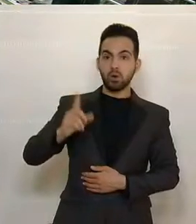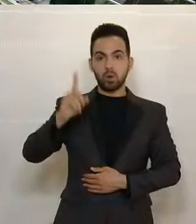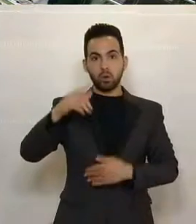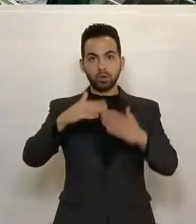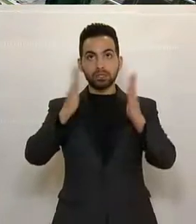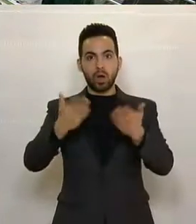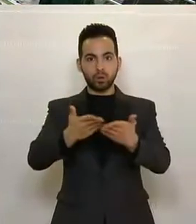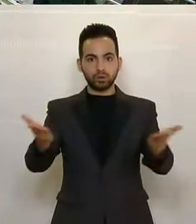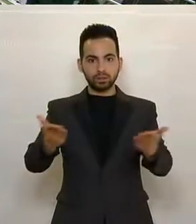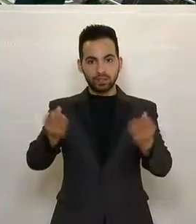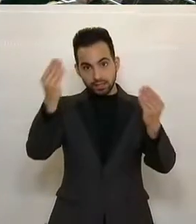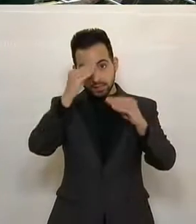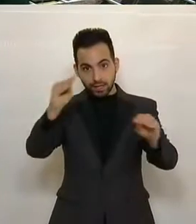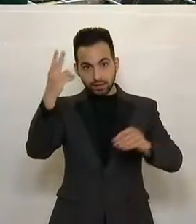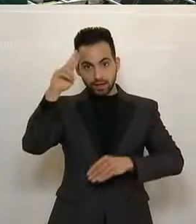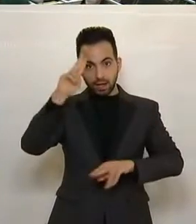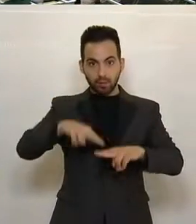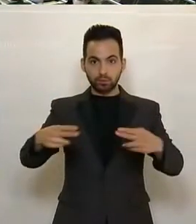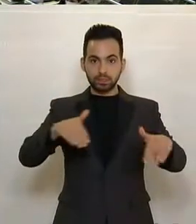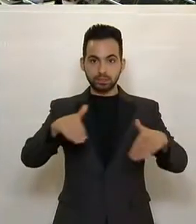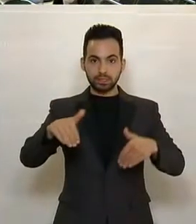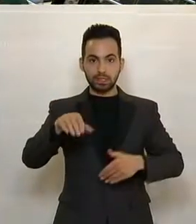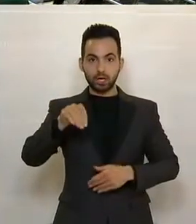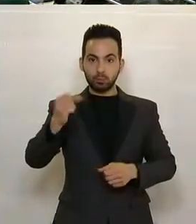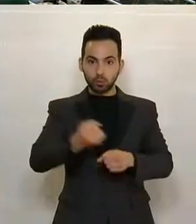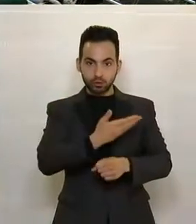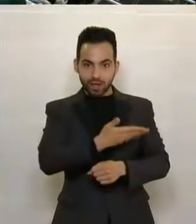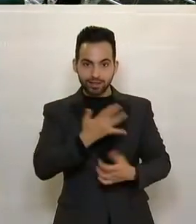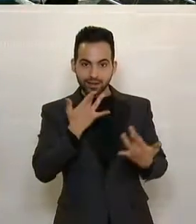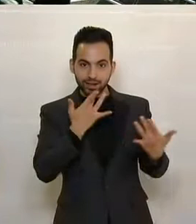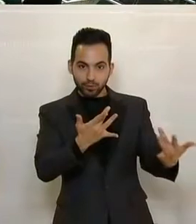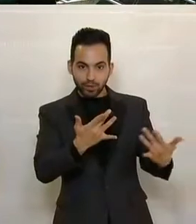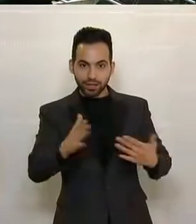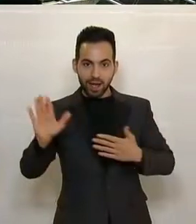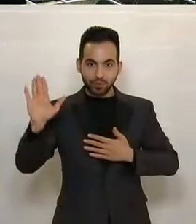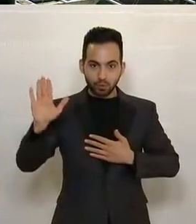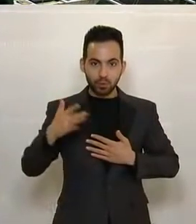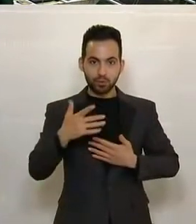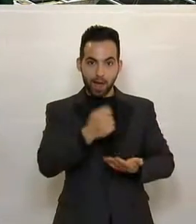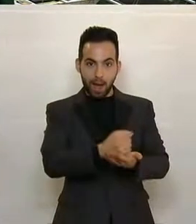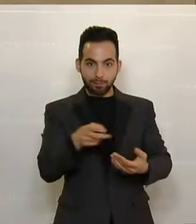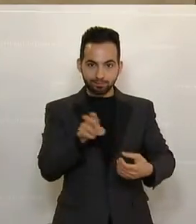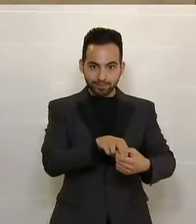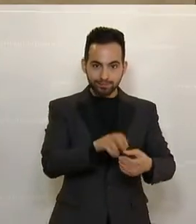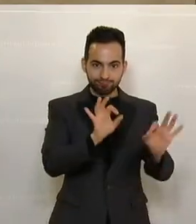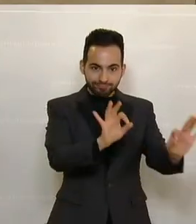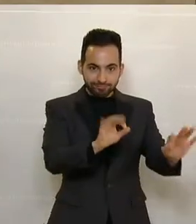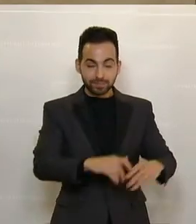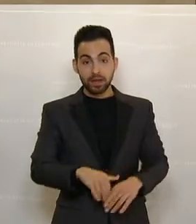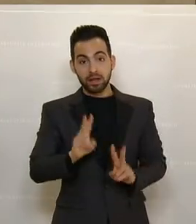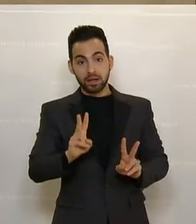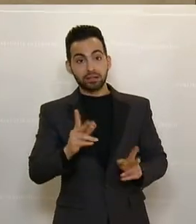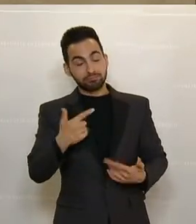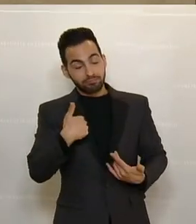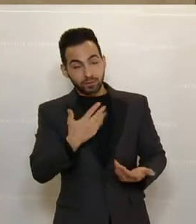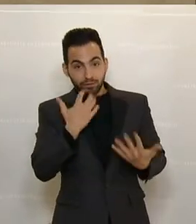Erster Redner zum neuen Tierärztegesetz, Alois Stöger, SPÖ. Zur Angelobung und zum Amt. Ich kann Ihnen nur eine